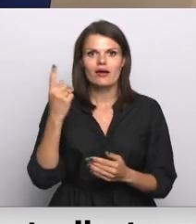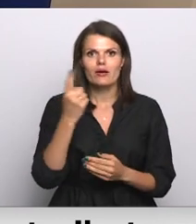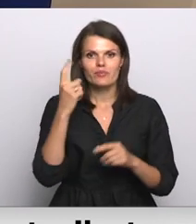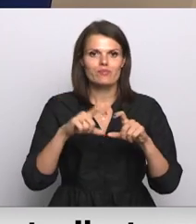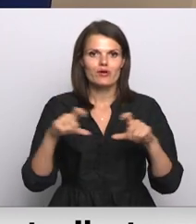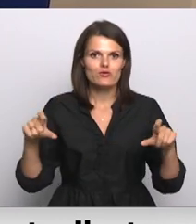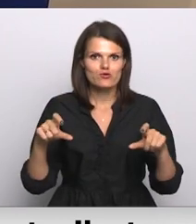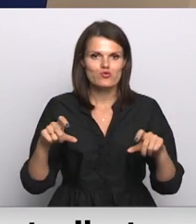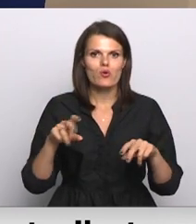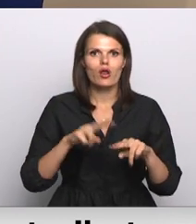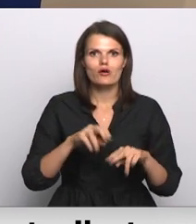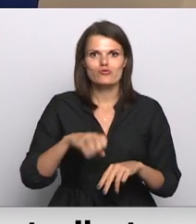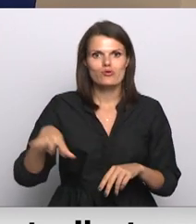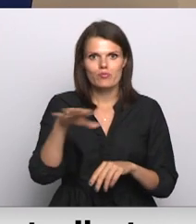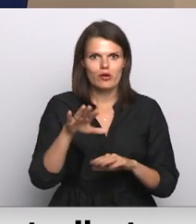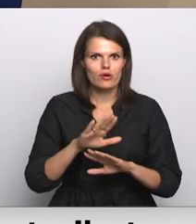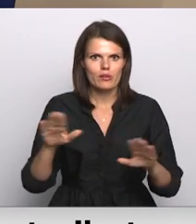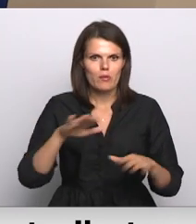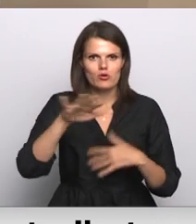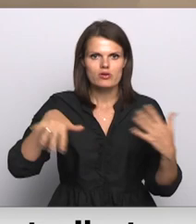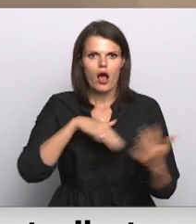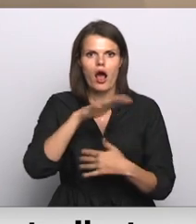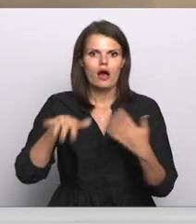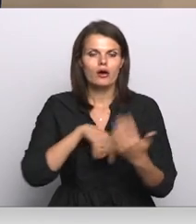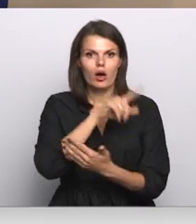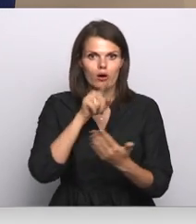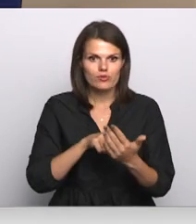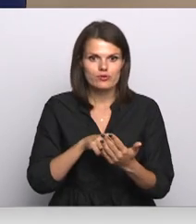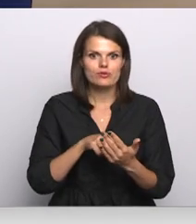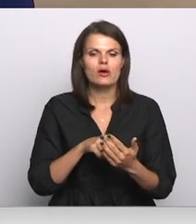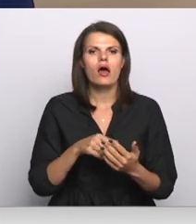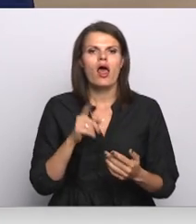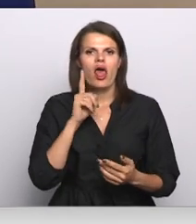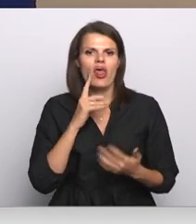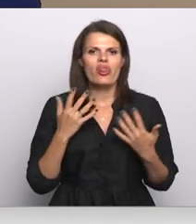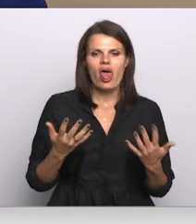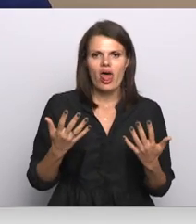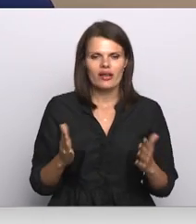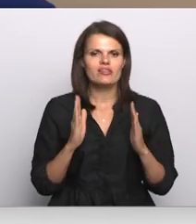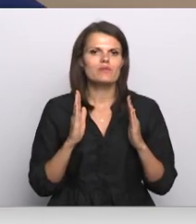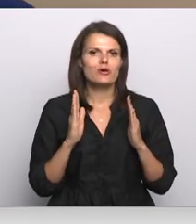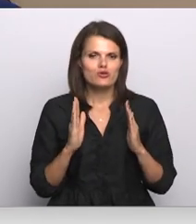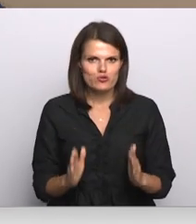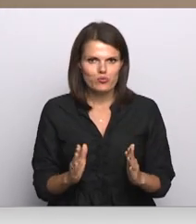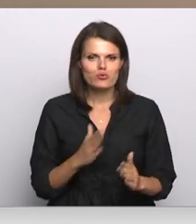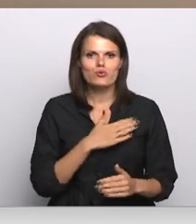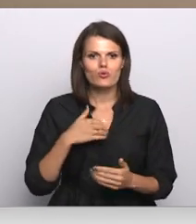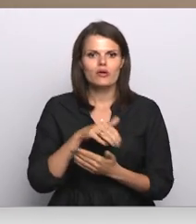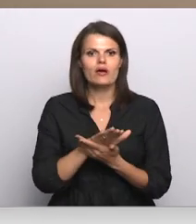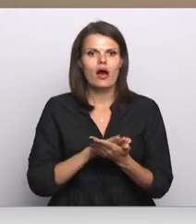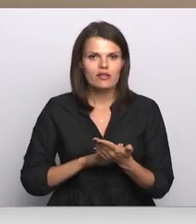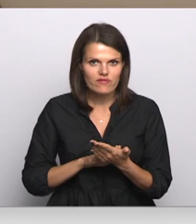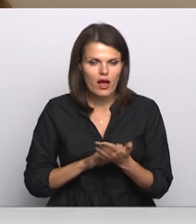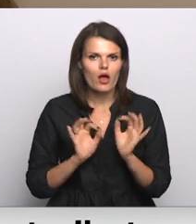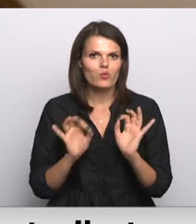dārziņos nebūs zināmā mērā haurs? Zināmā mērā neērtības būs, tiem žēl, un mēs tiešām ļoti atvainojamies.